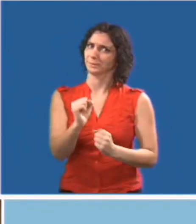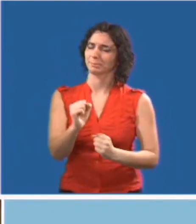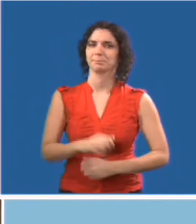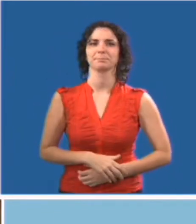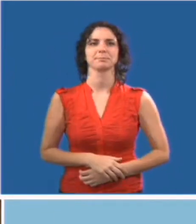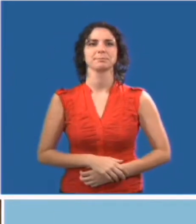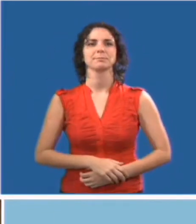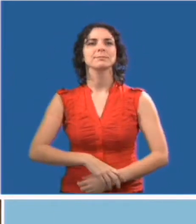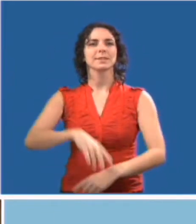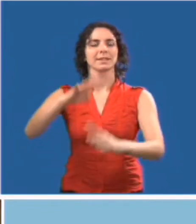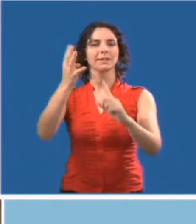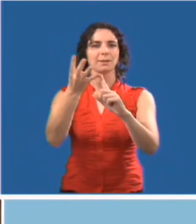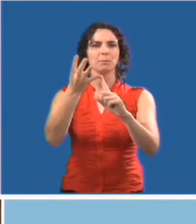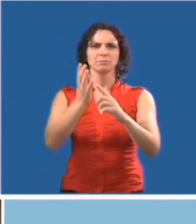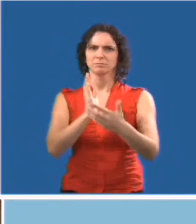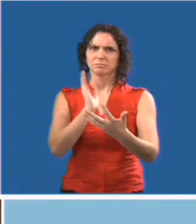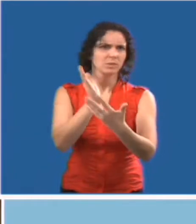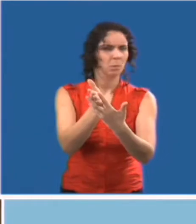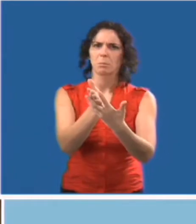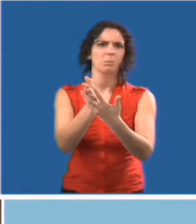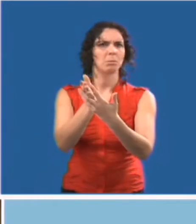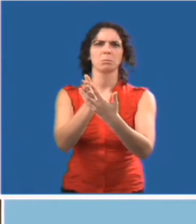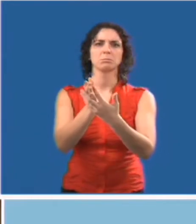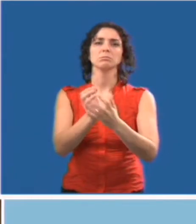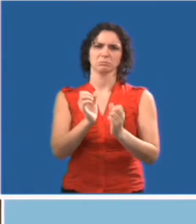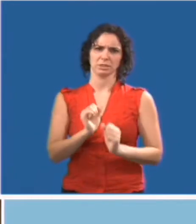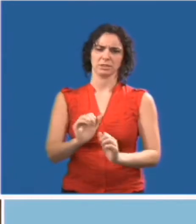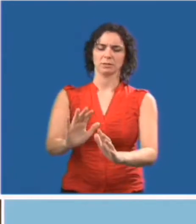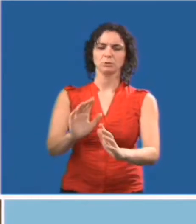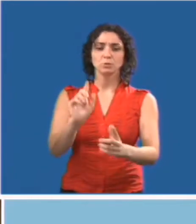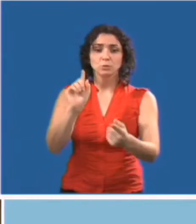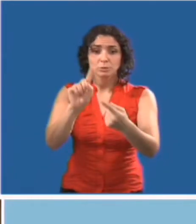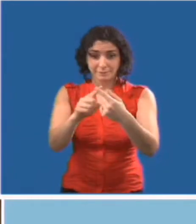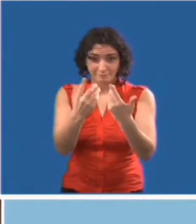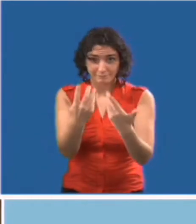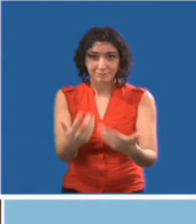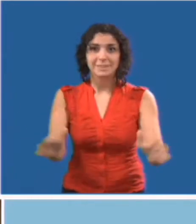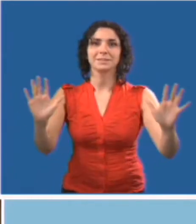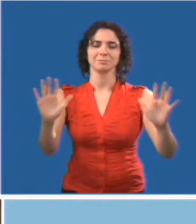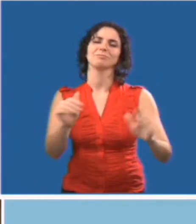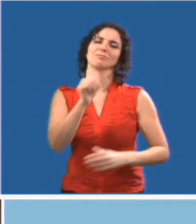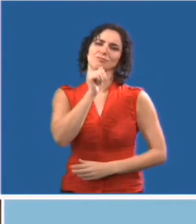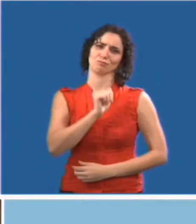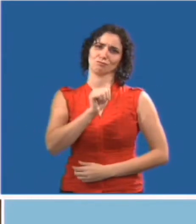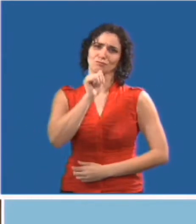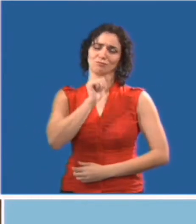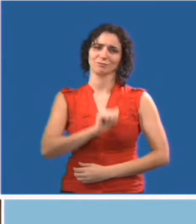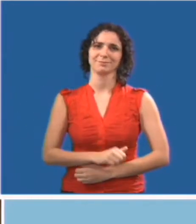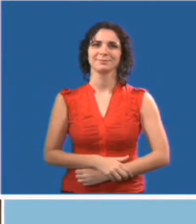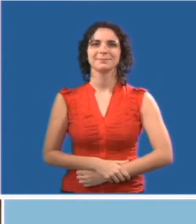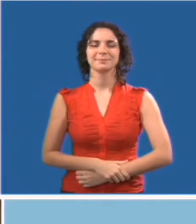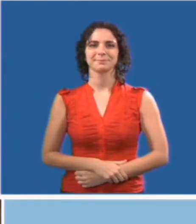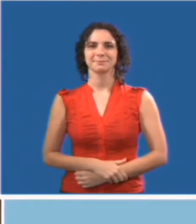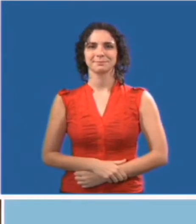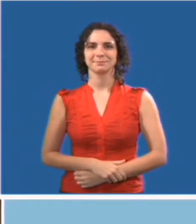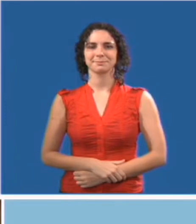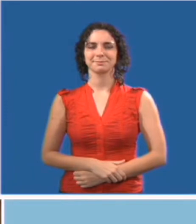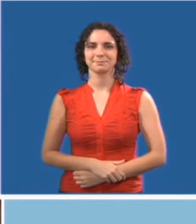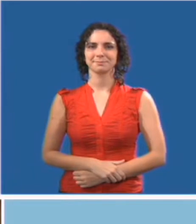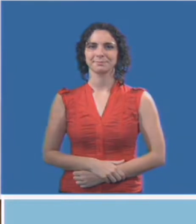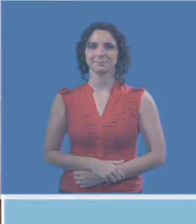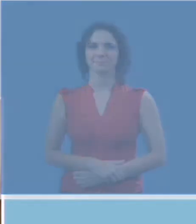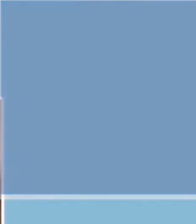N'interrompez pas la personne et ne finissez pas ses phrases. Donnez-lui le temps de finir.